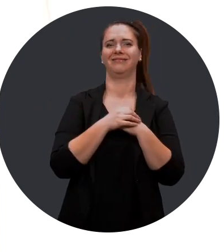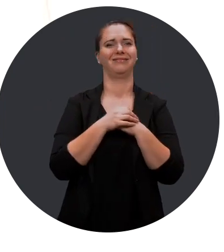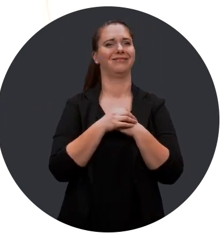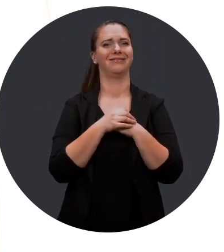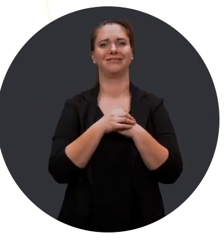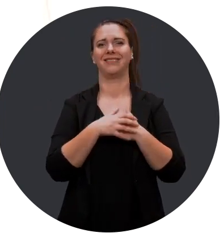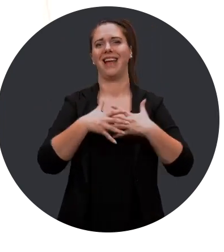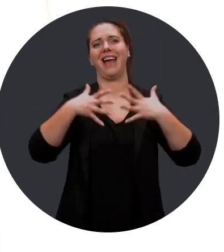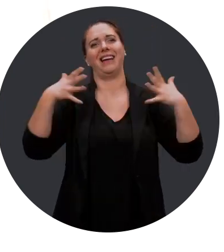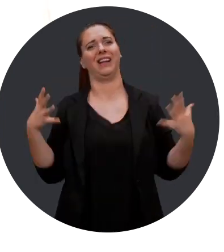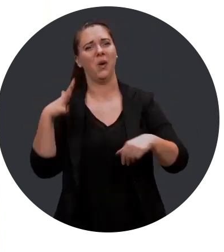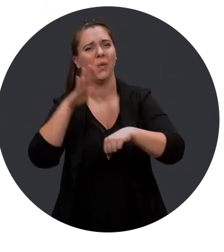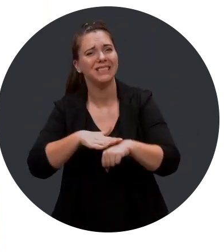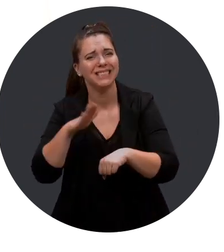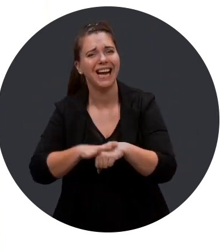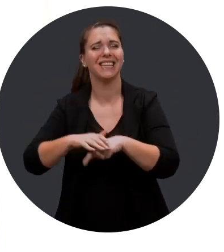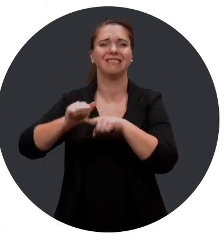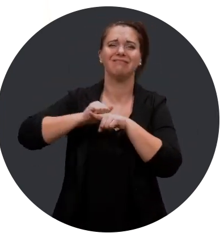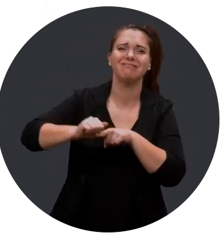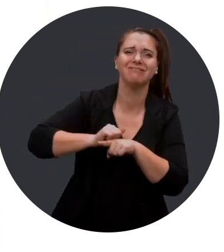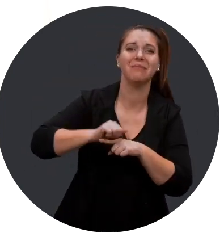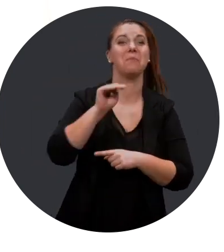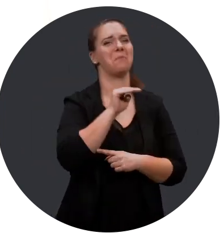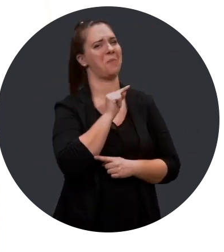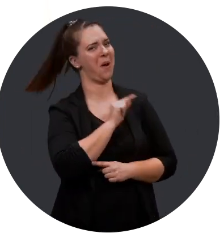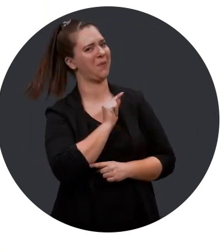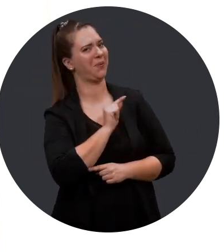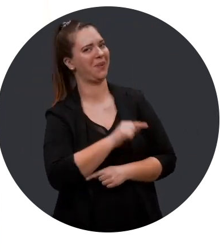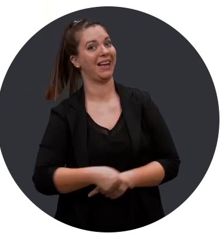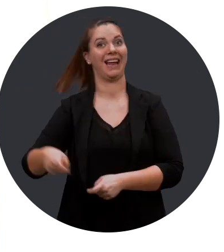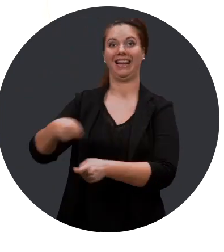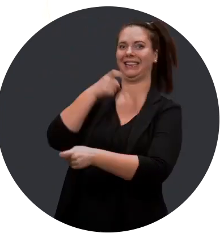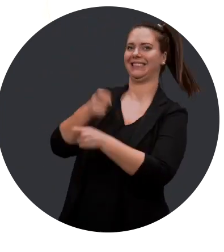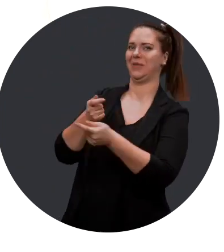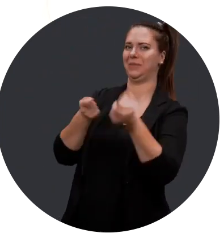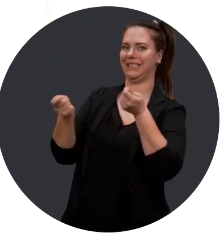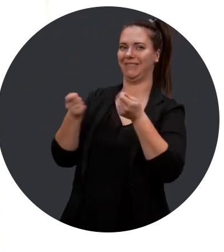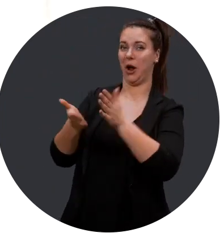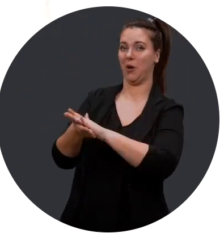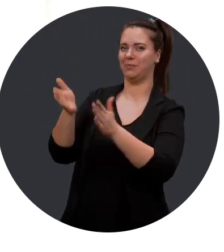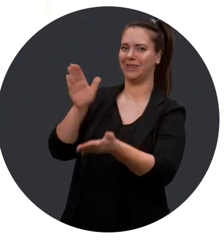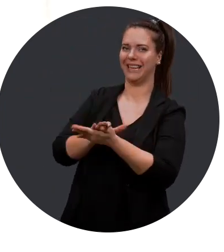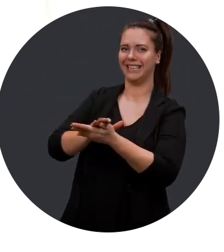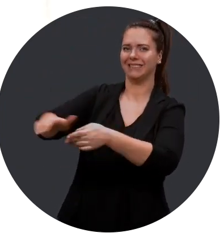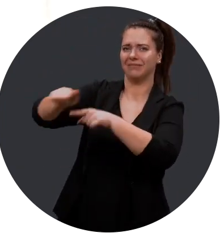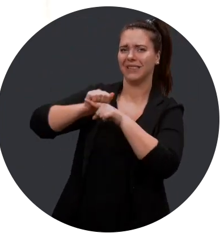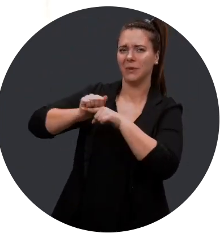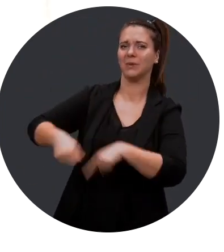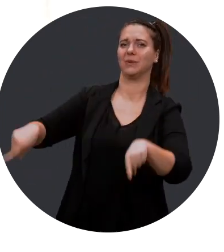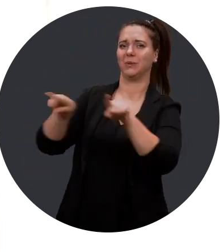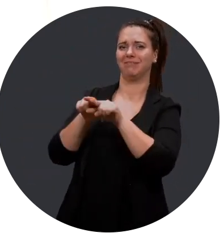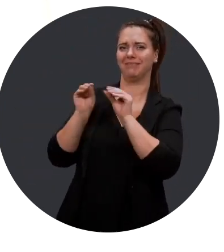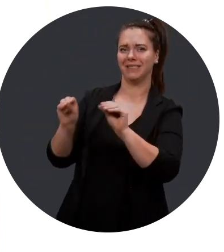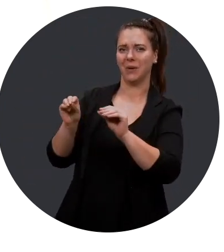proches, Nicolas, grand conseiller artistique et répétiteur, Maud, à la direction administrative de la